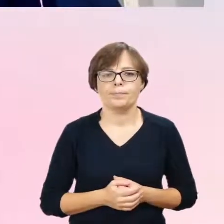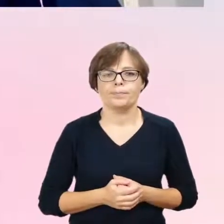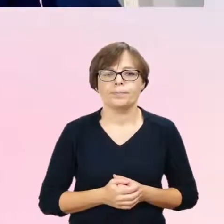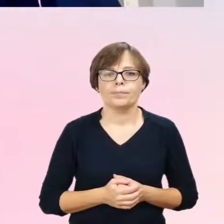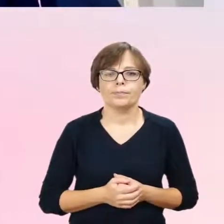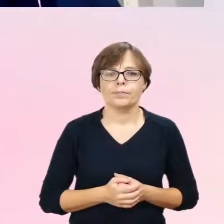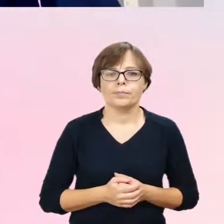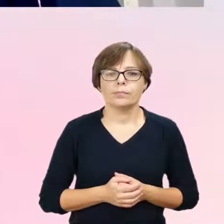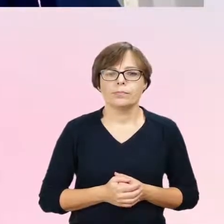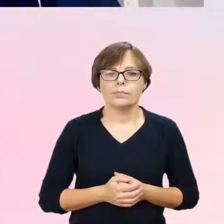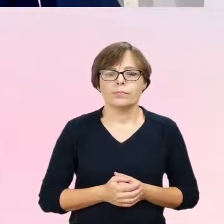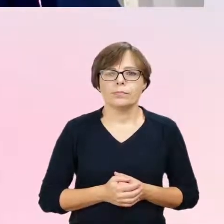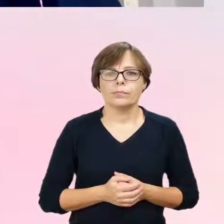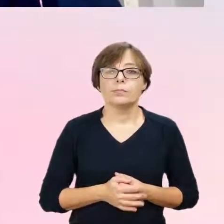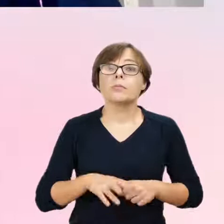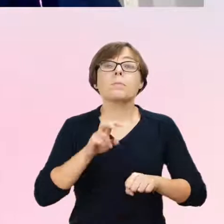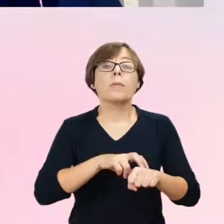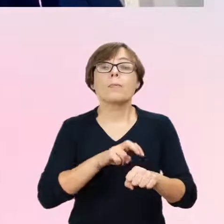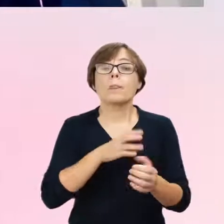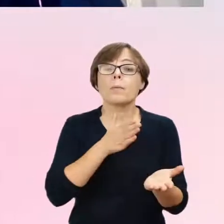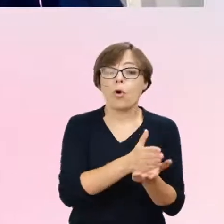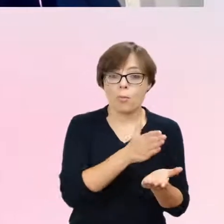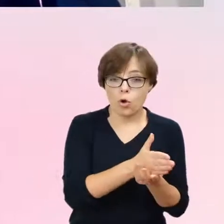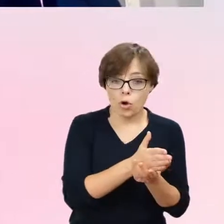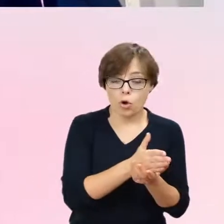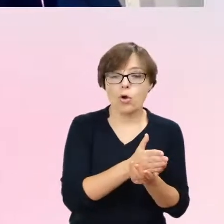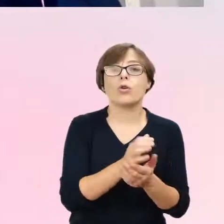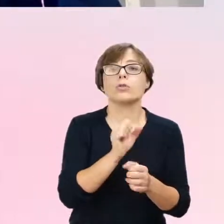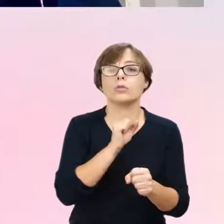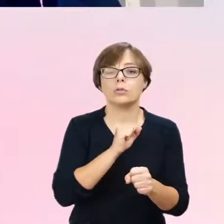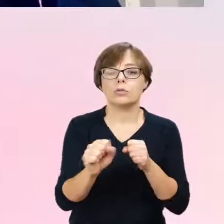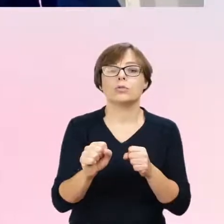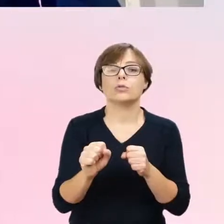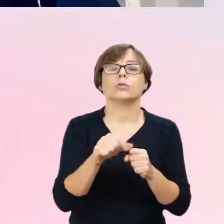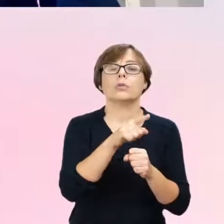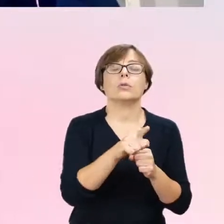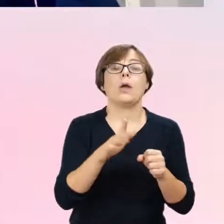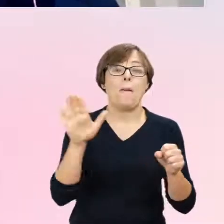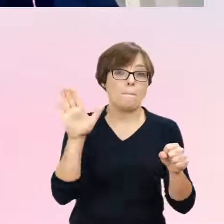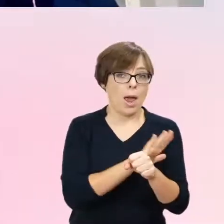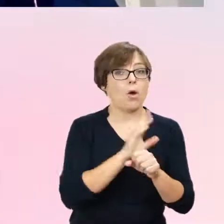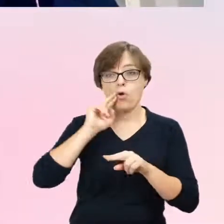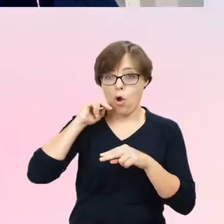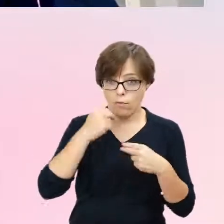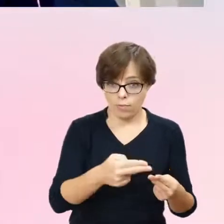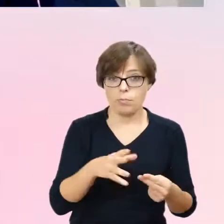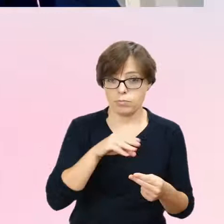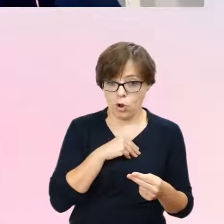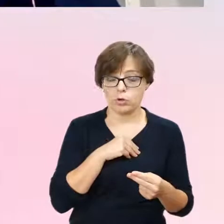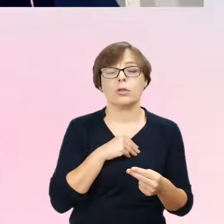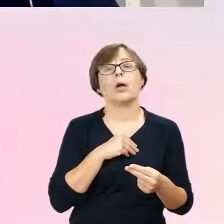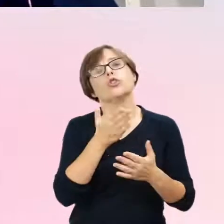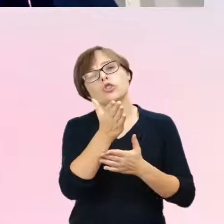I interwencje medyczne dzielimy na w pełni odwracalne, częściowo odwracalne i nieodwracalne.